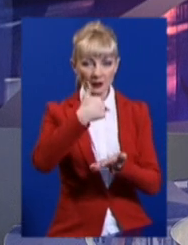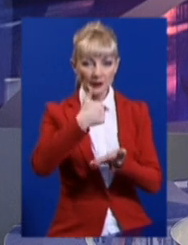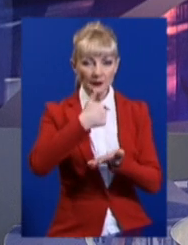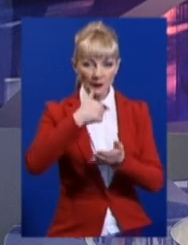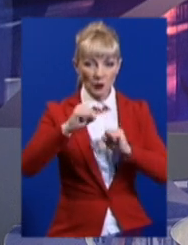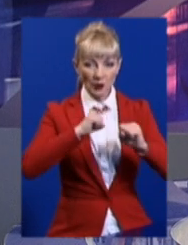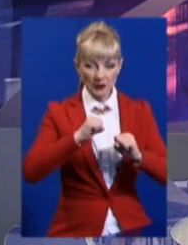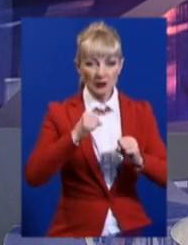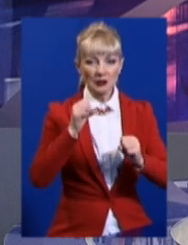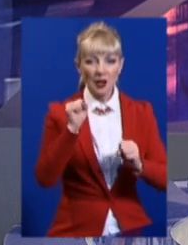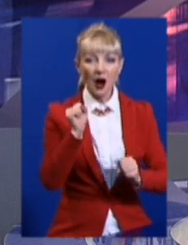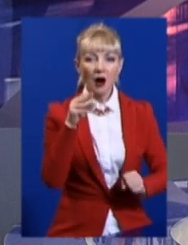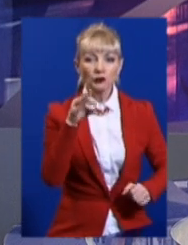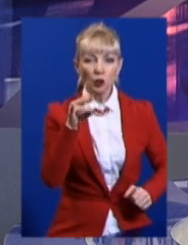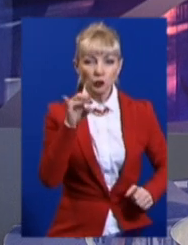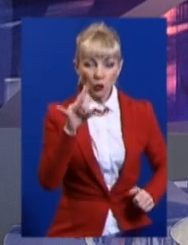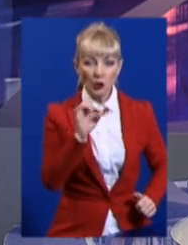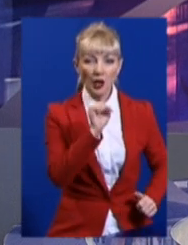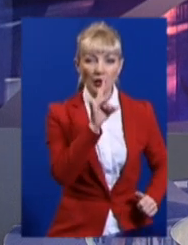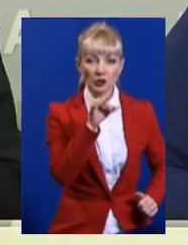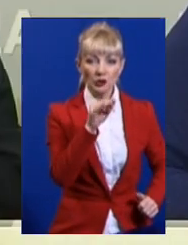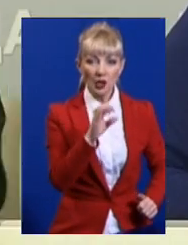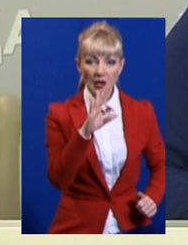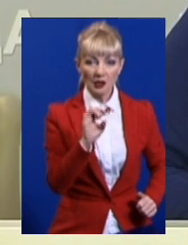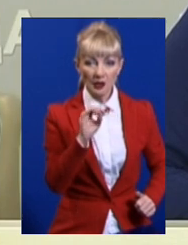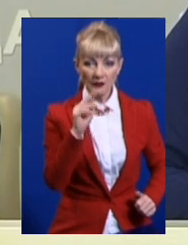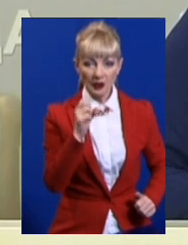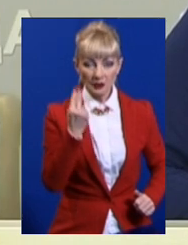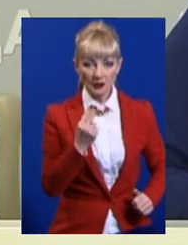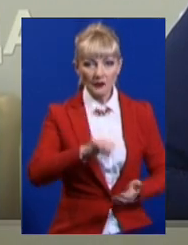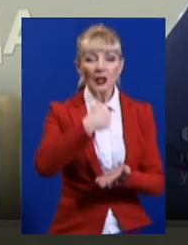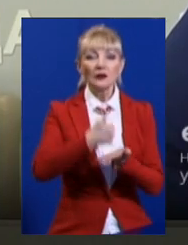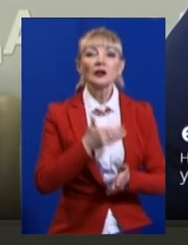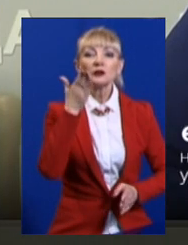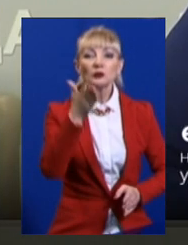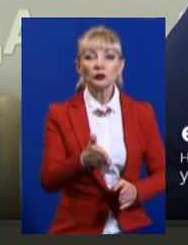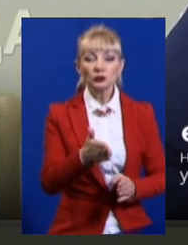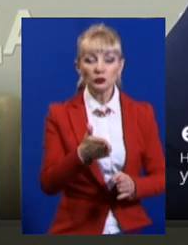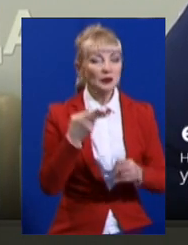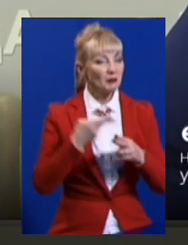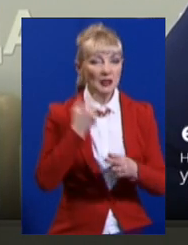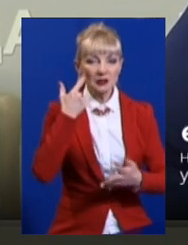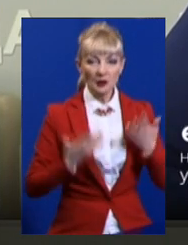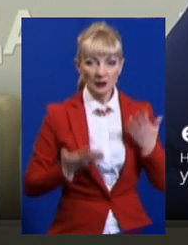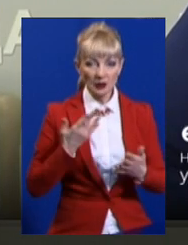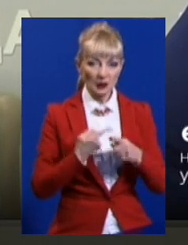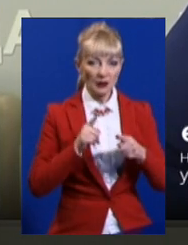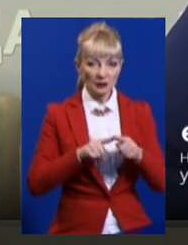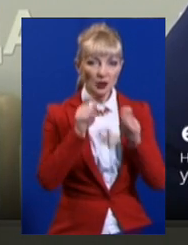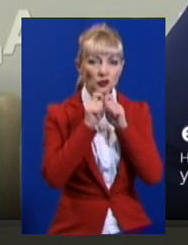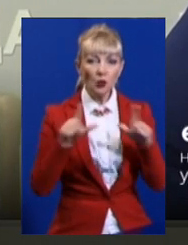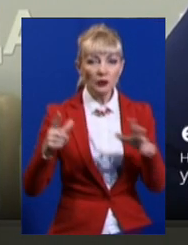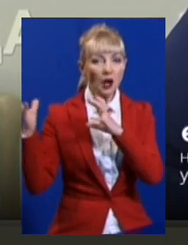служби автомобільних доріг Євген Зражавець. Пріоритетів будуть безумовно шкільні